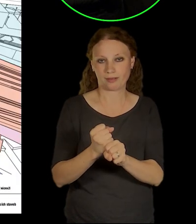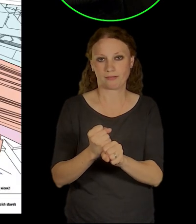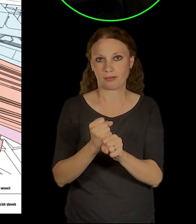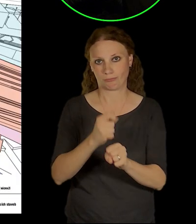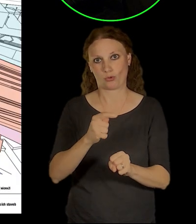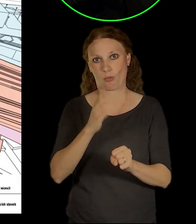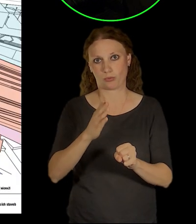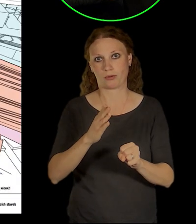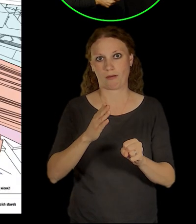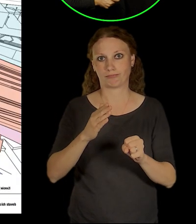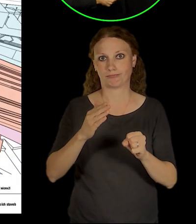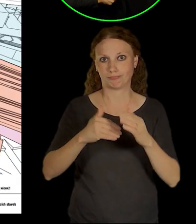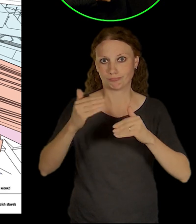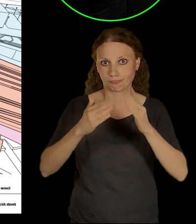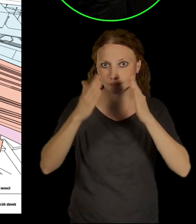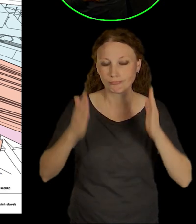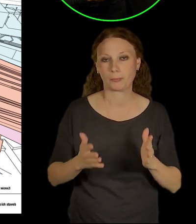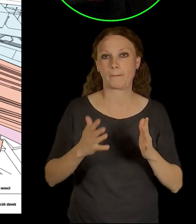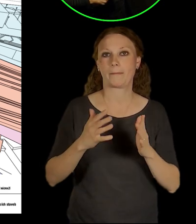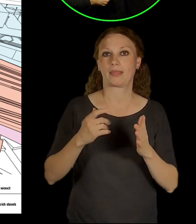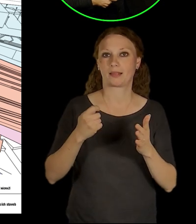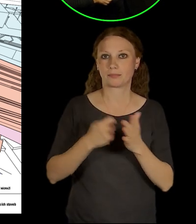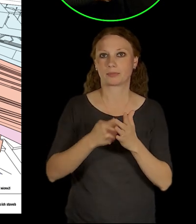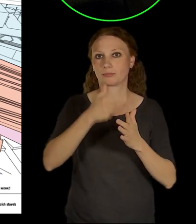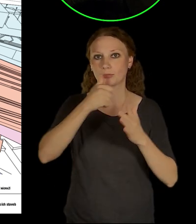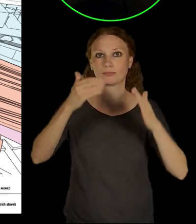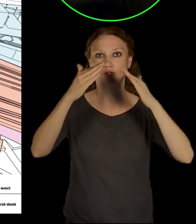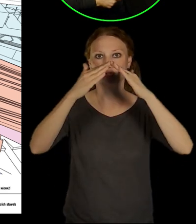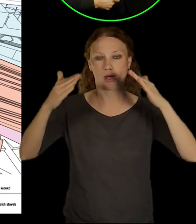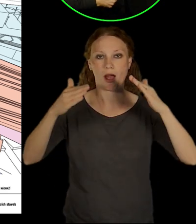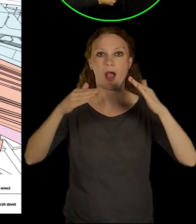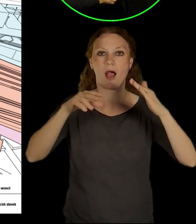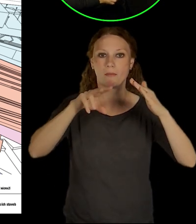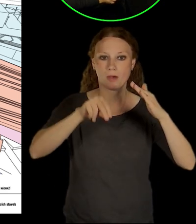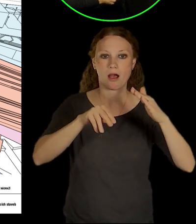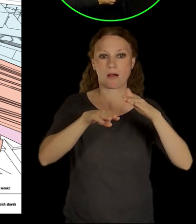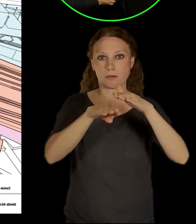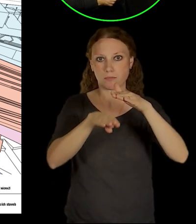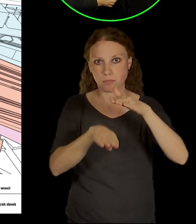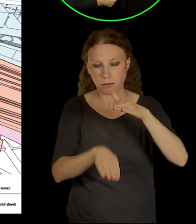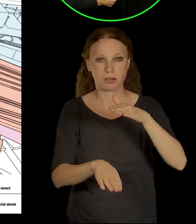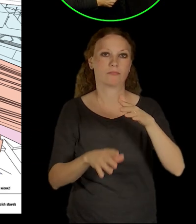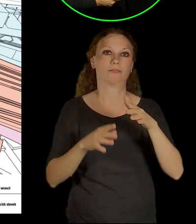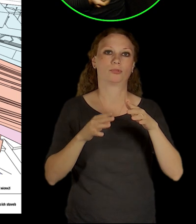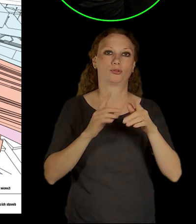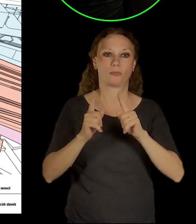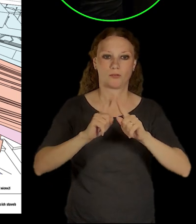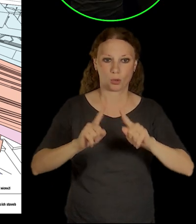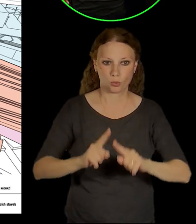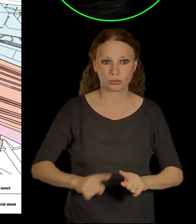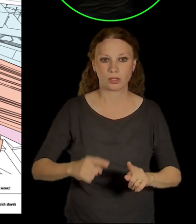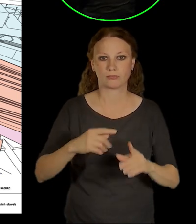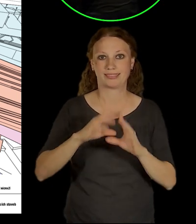nám pod tou jednou střechou prochápání těch uživatelů, těch osm jednotlivých staveb, který